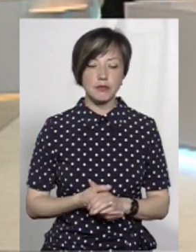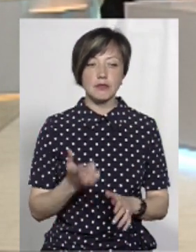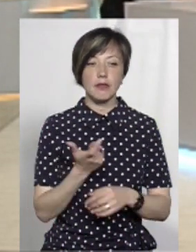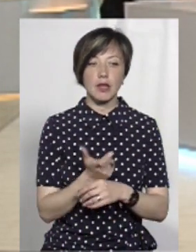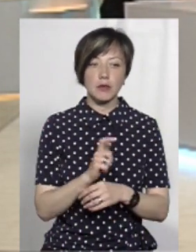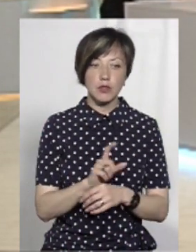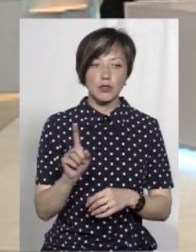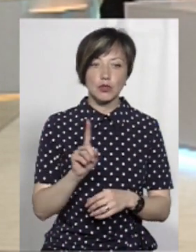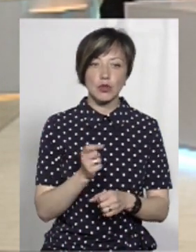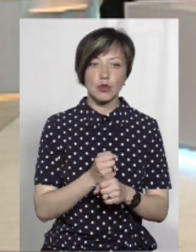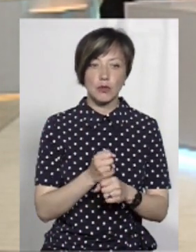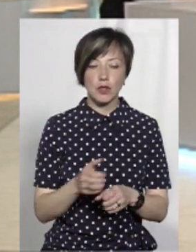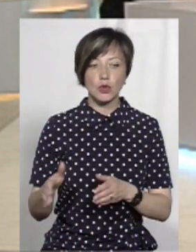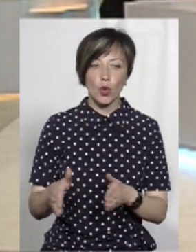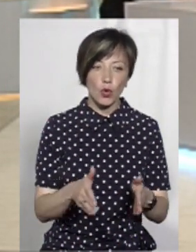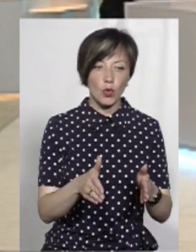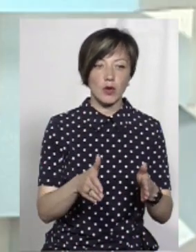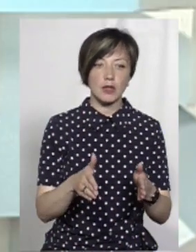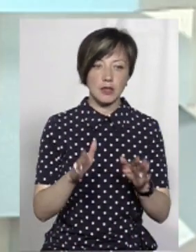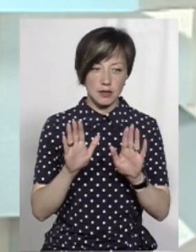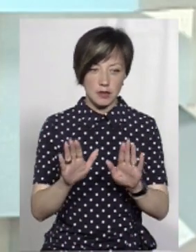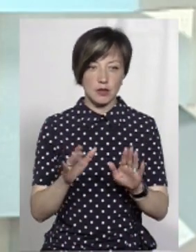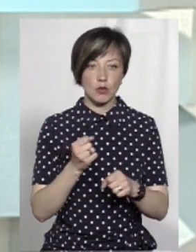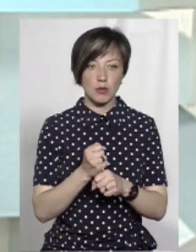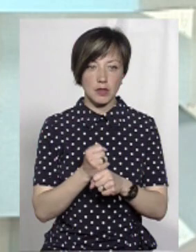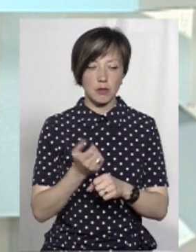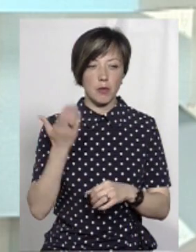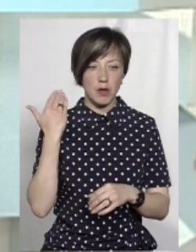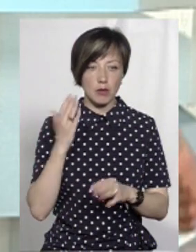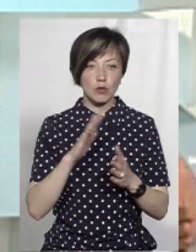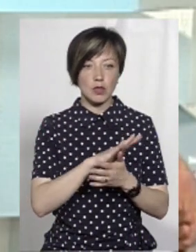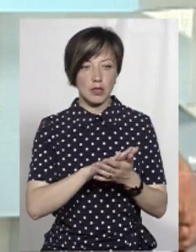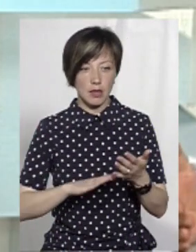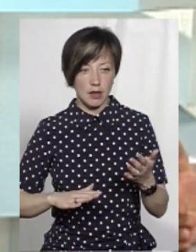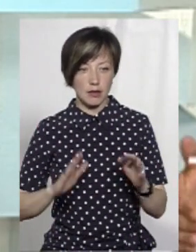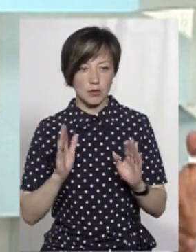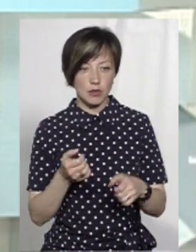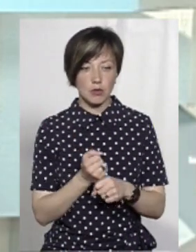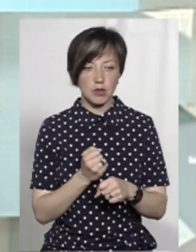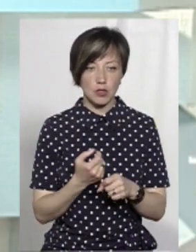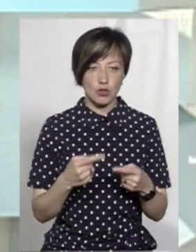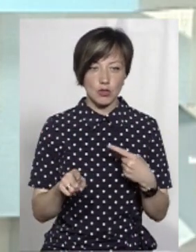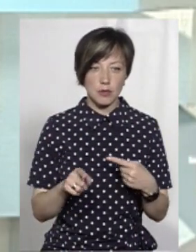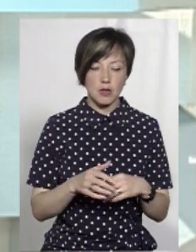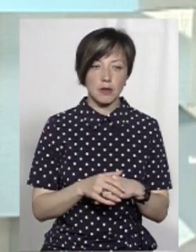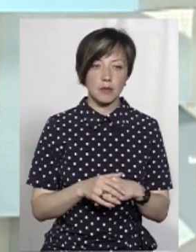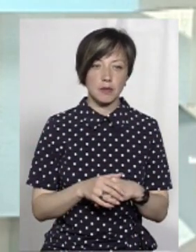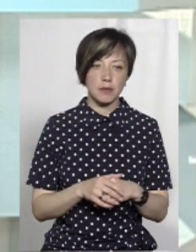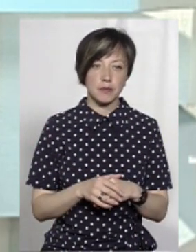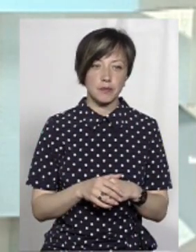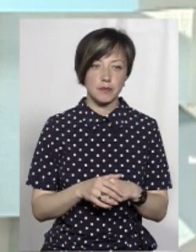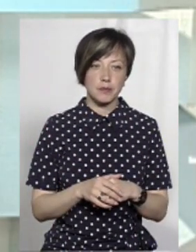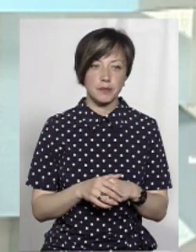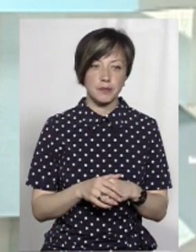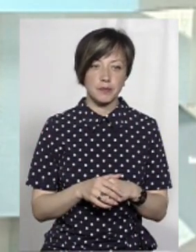Більшість того, що там робиться дороги, це робилося, скажімо, і попередньо, і буде робитись іншими. Тобто з більшою чи меншою